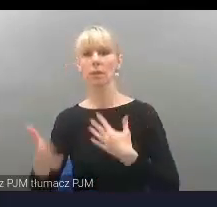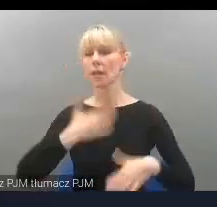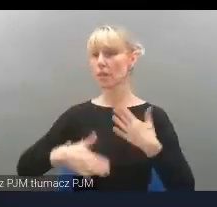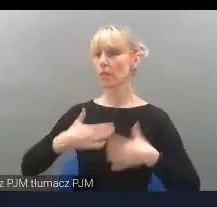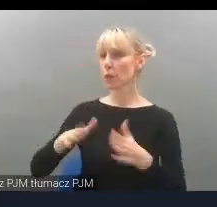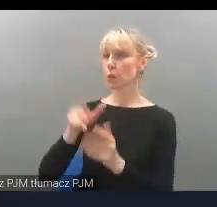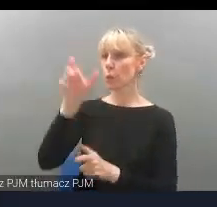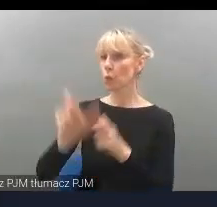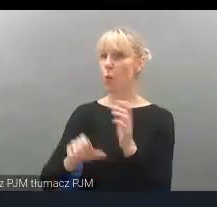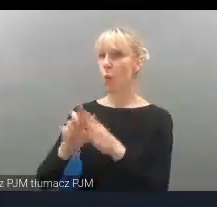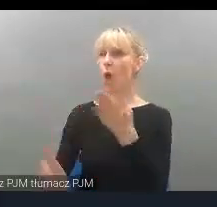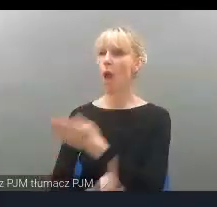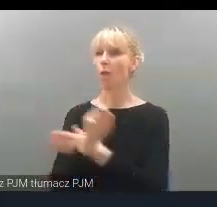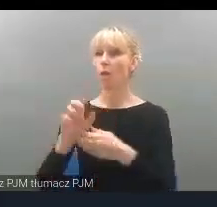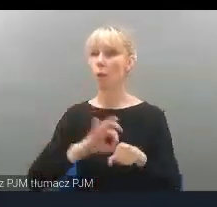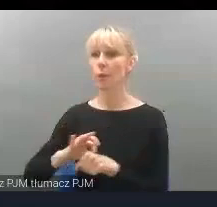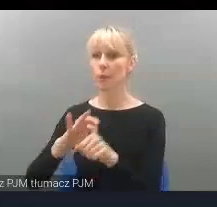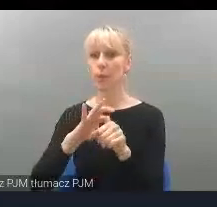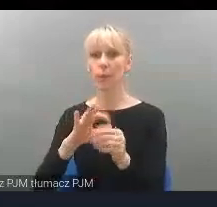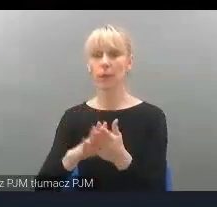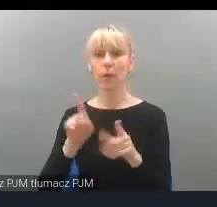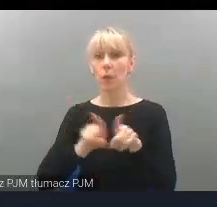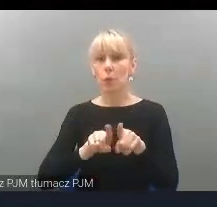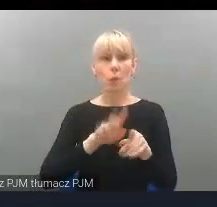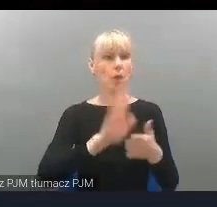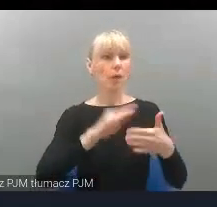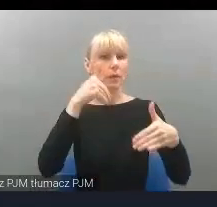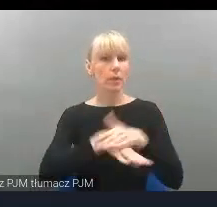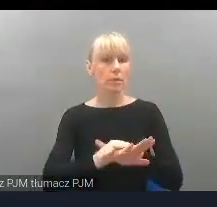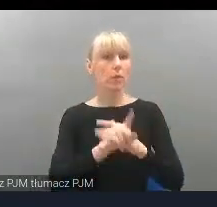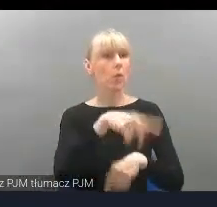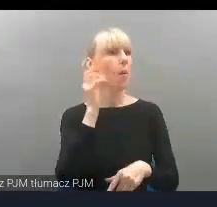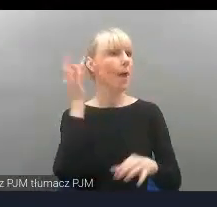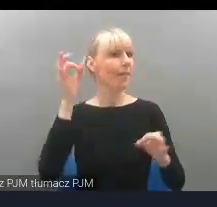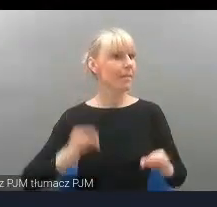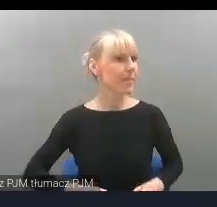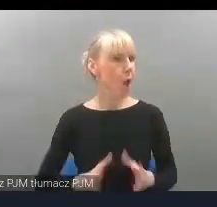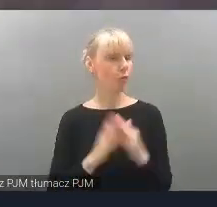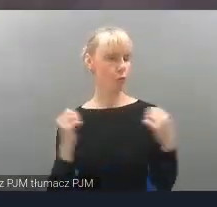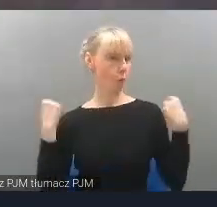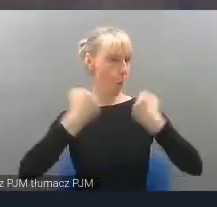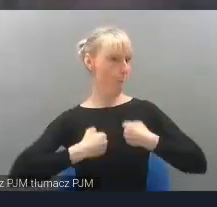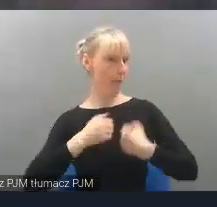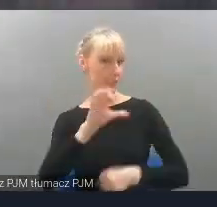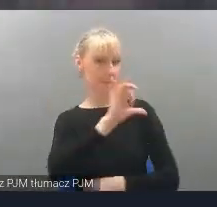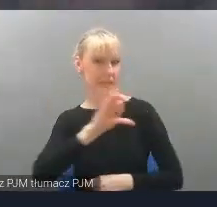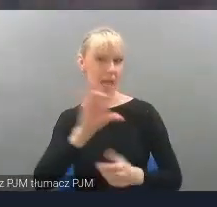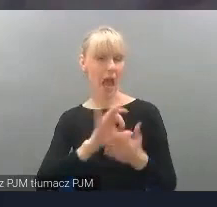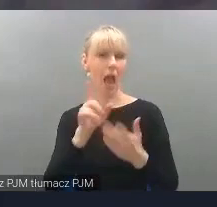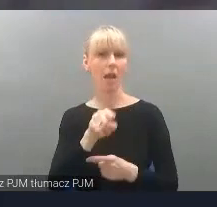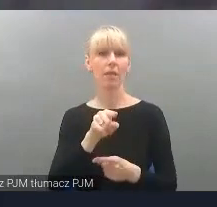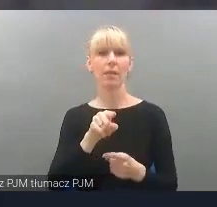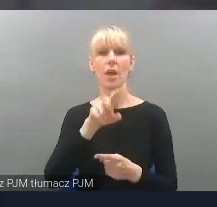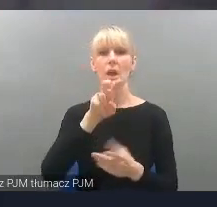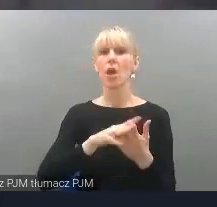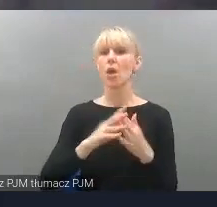edukatorzy muzealni. Na przykład tutaj, przed wejściem do pieca martynowskiego, pan Piotr przebierany jest w specjalny strój hutnika. Dzięki temu